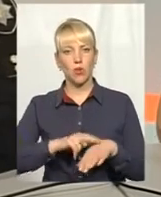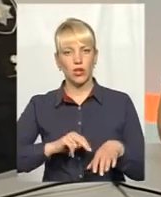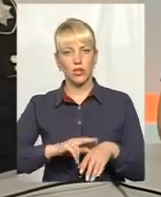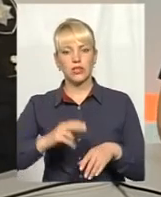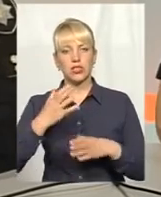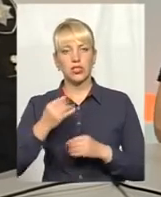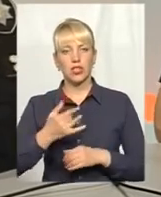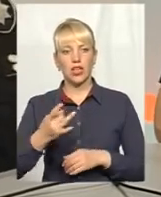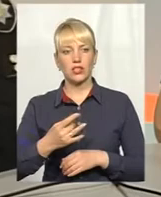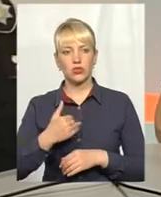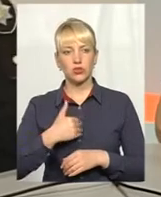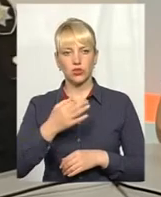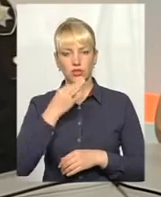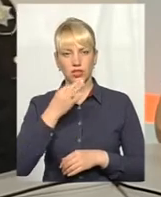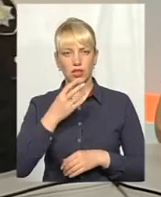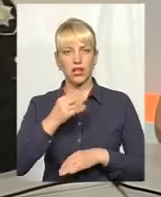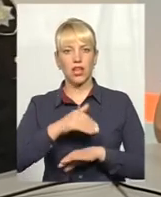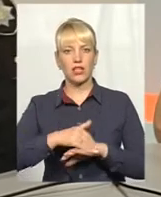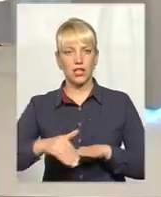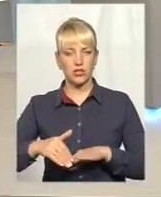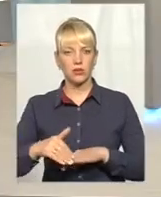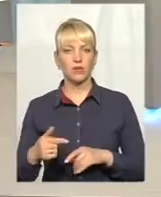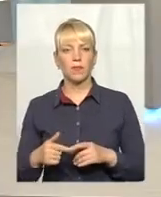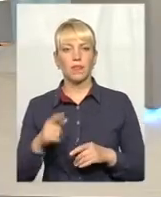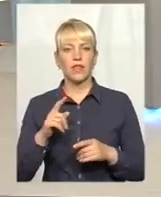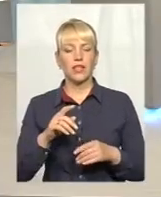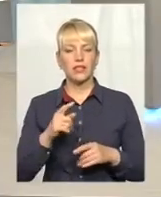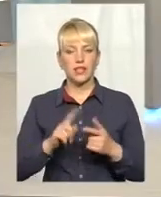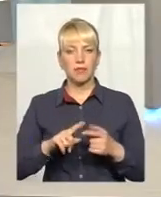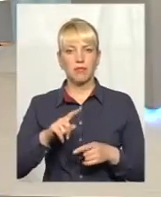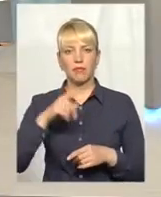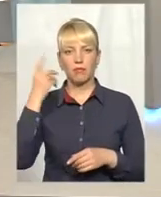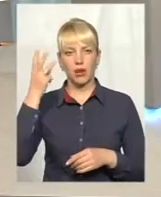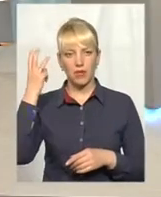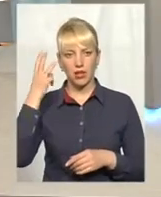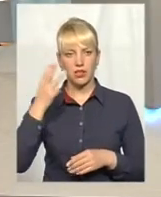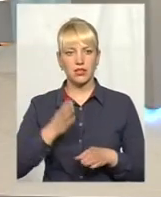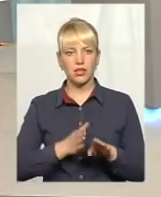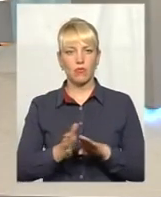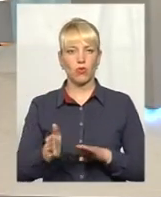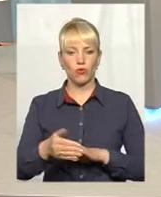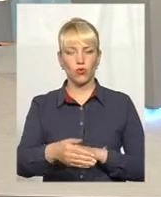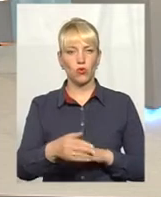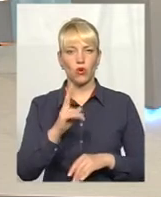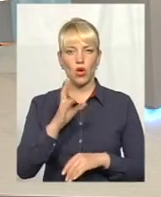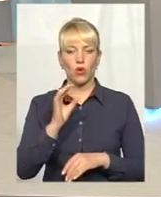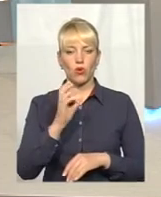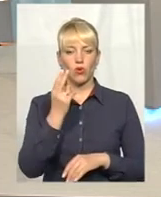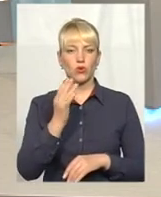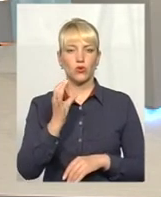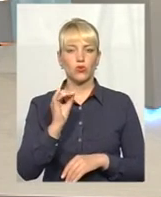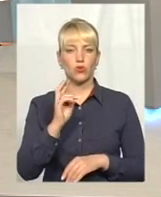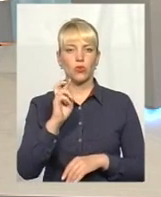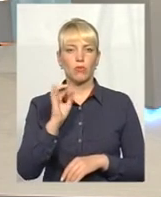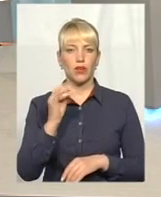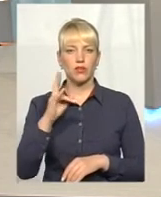можливо, адресу, за якою необхідно прийти. Це місто Хмельницький, проволоку Цюбинську, 35, дріб 2. Там